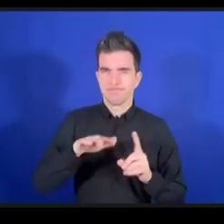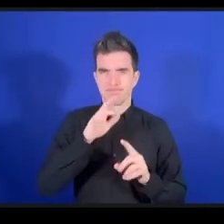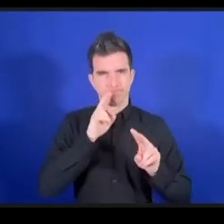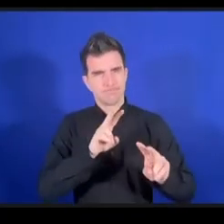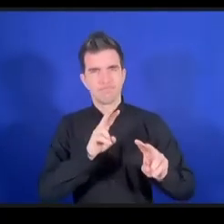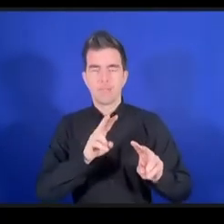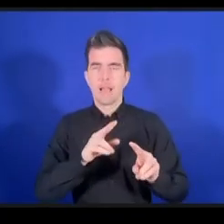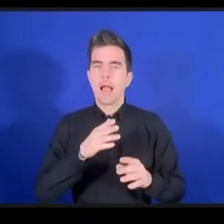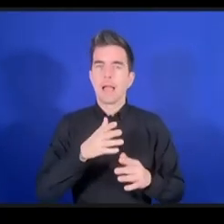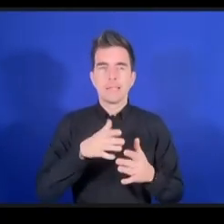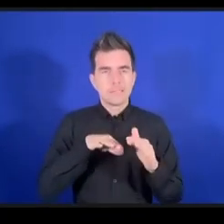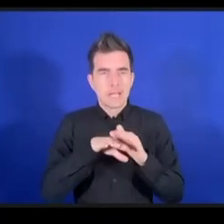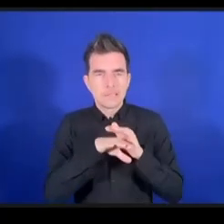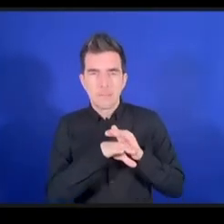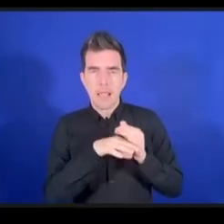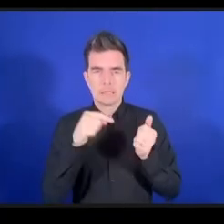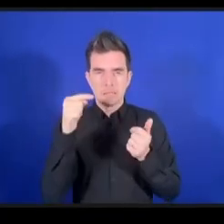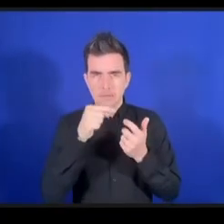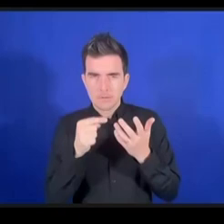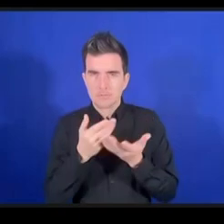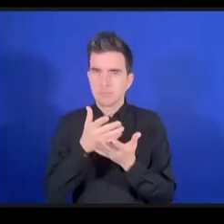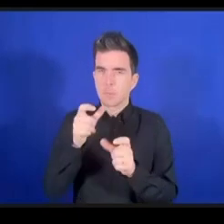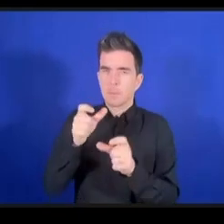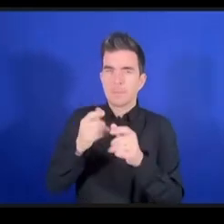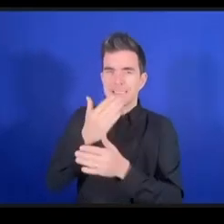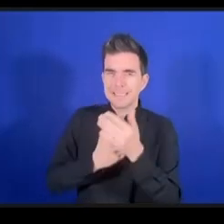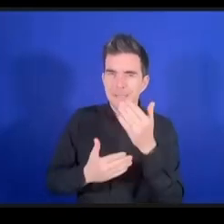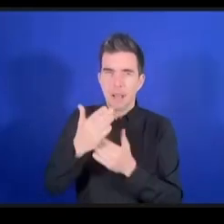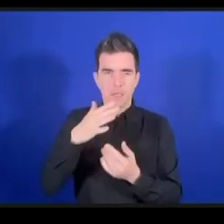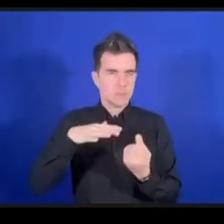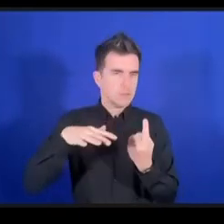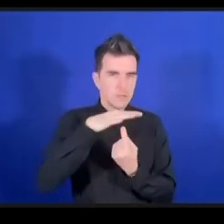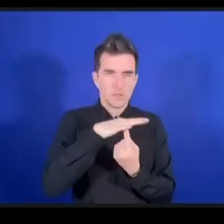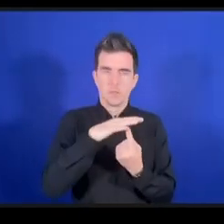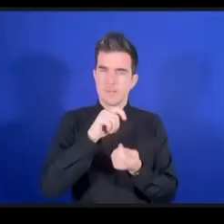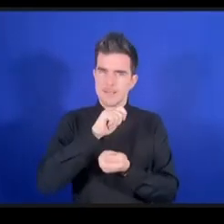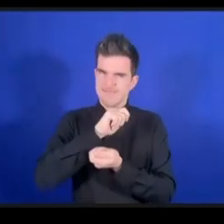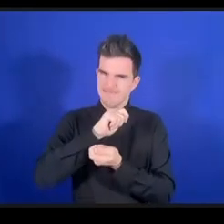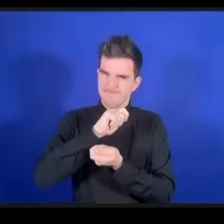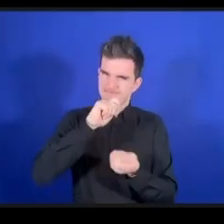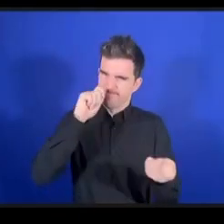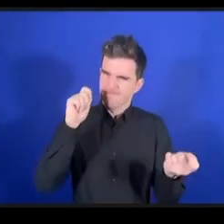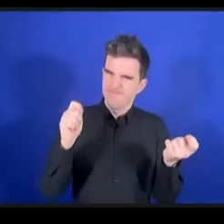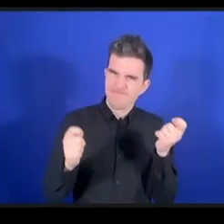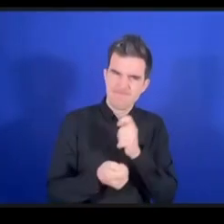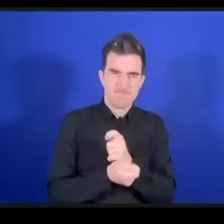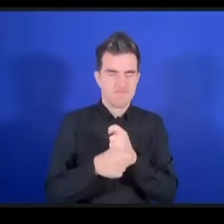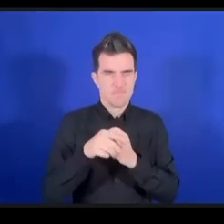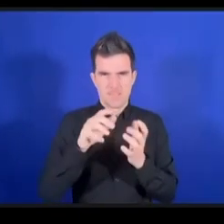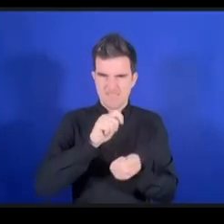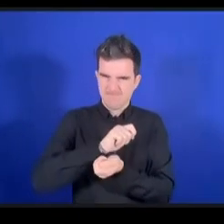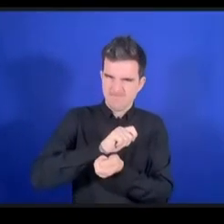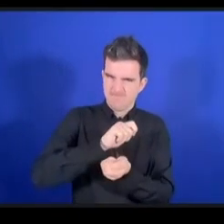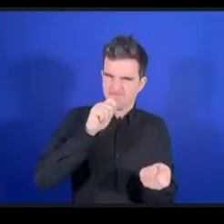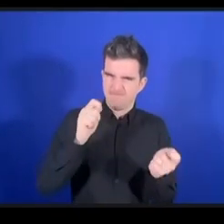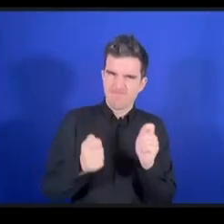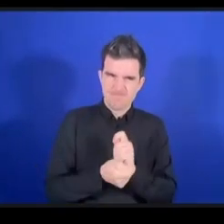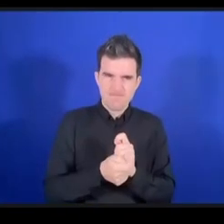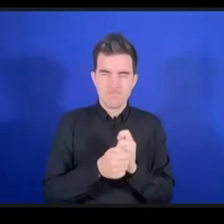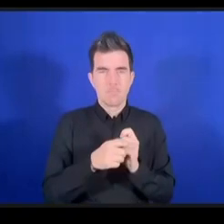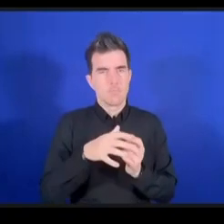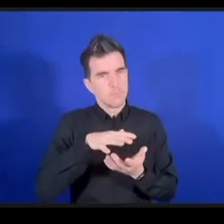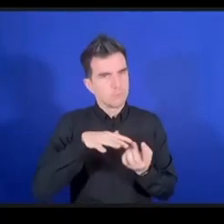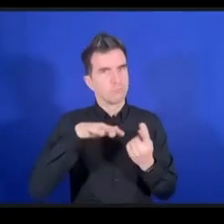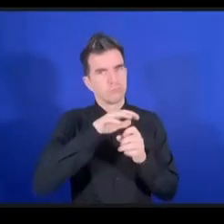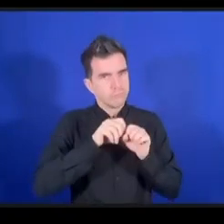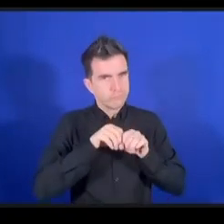خاصة لإعطاء إمكانية للحضور لأصحاب الإعاقة والهدف الثاني لهذا التحالف